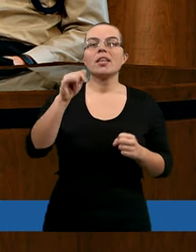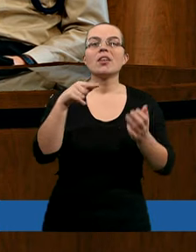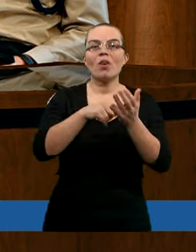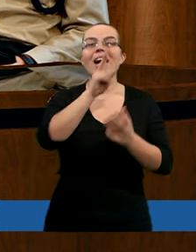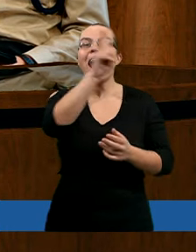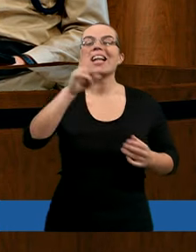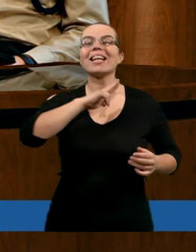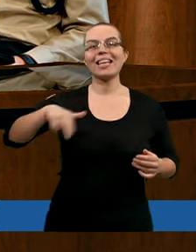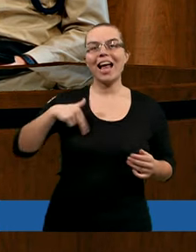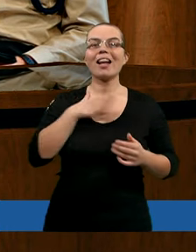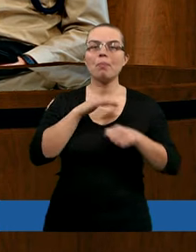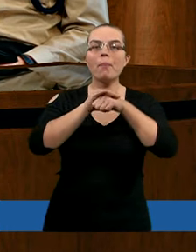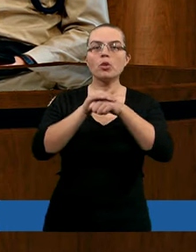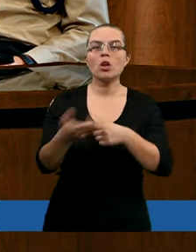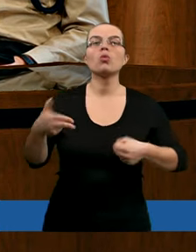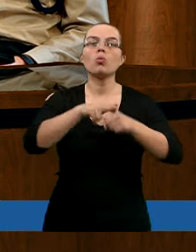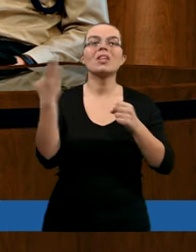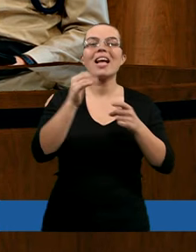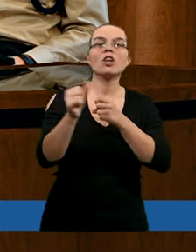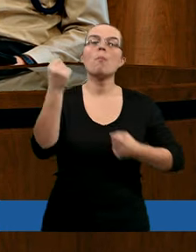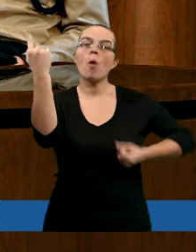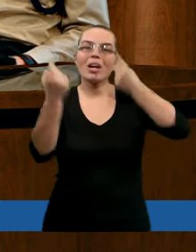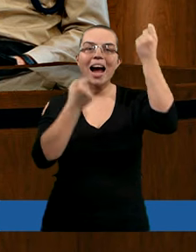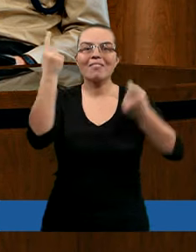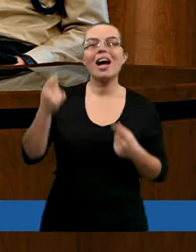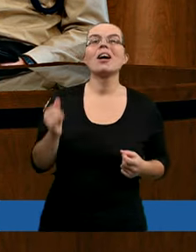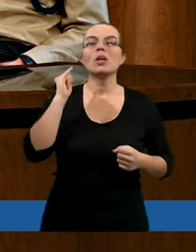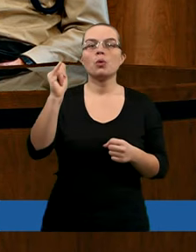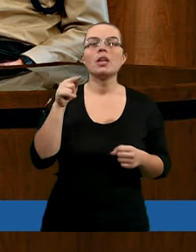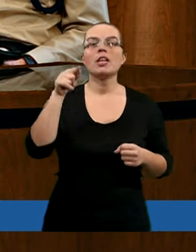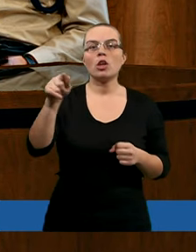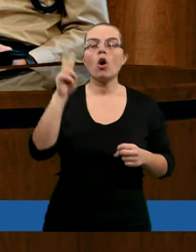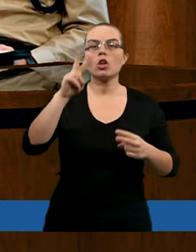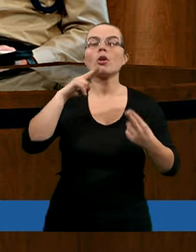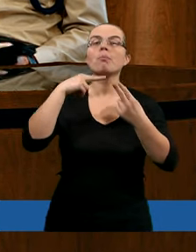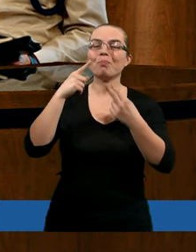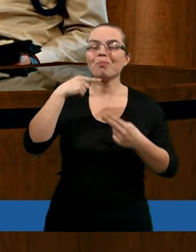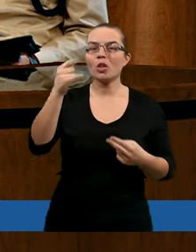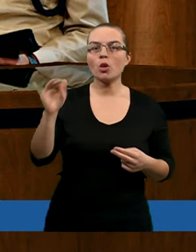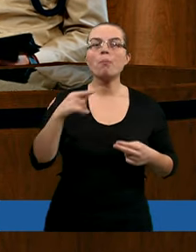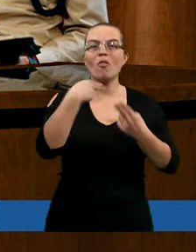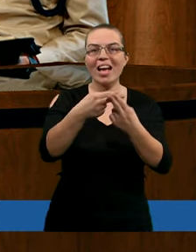każdy z nas ma przyjaciół, którzy gdzieś tam się pojawiają. I tak jak Hiob powiedział, że